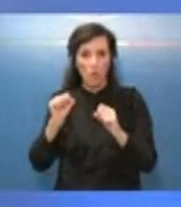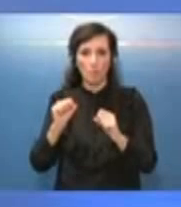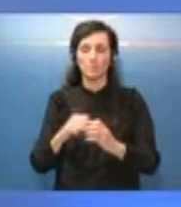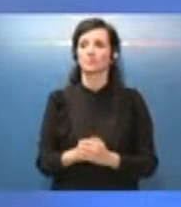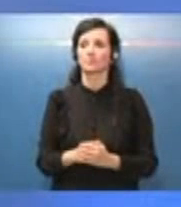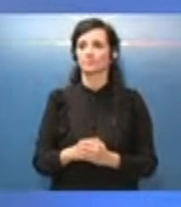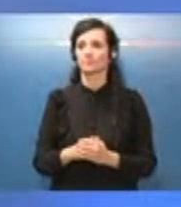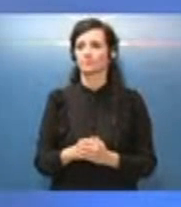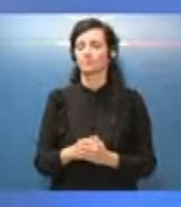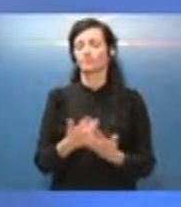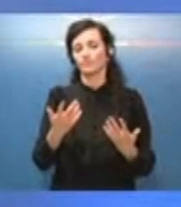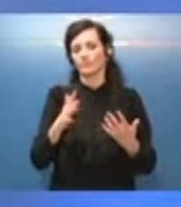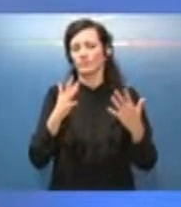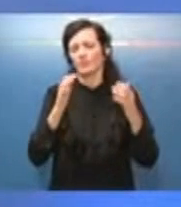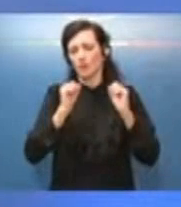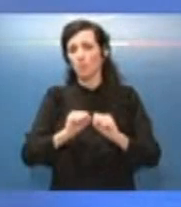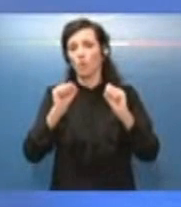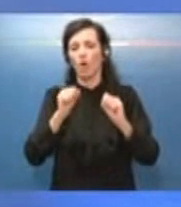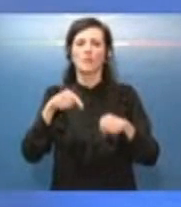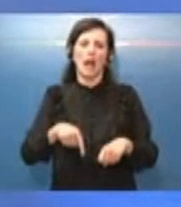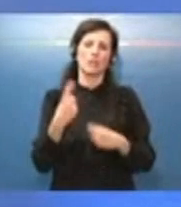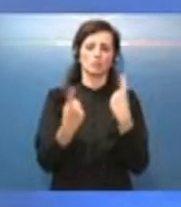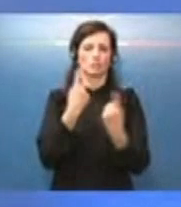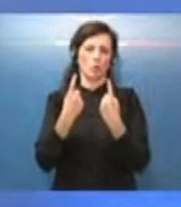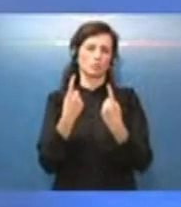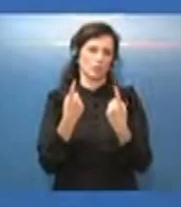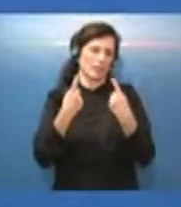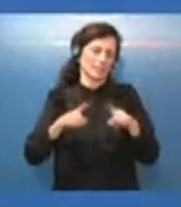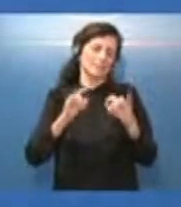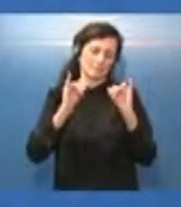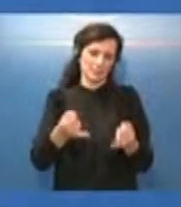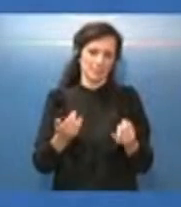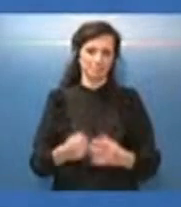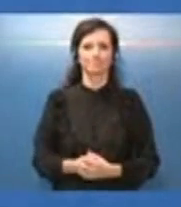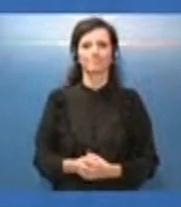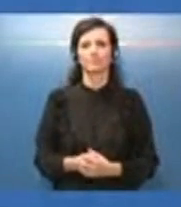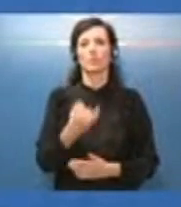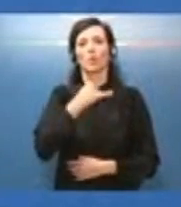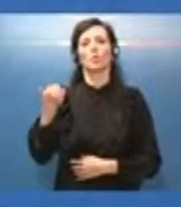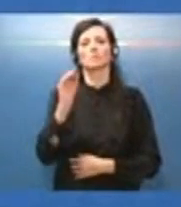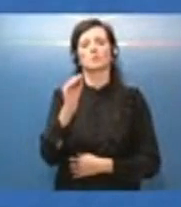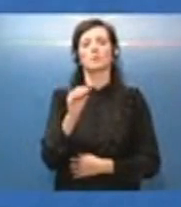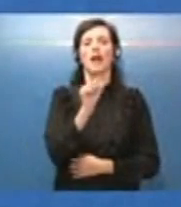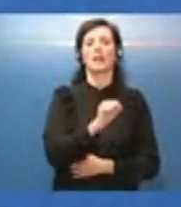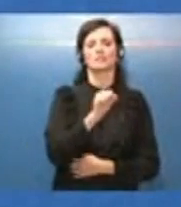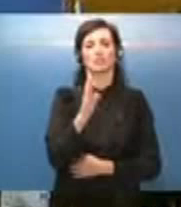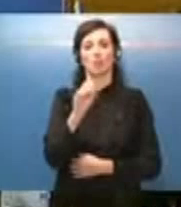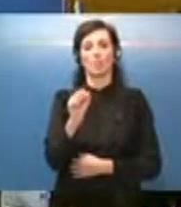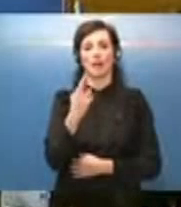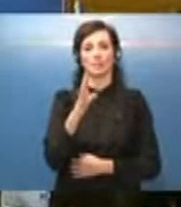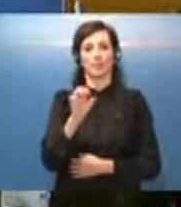c'è una situazione che direi sì c'è un'ultima domanda da Alessandro Barbera la stampa